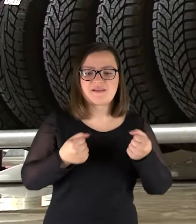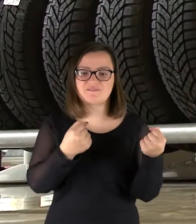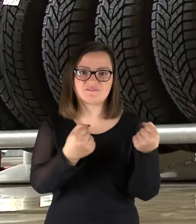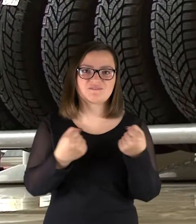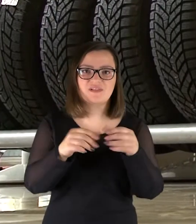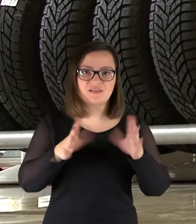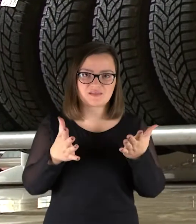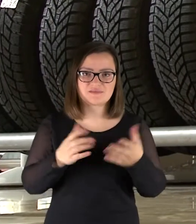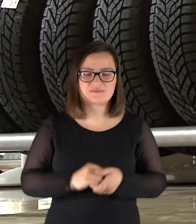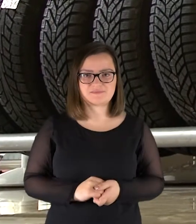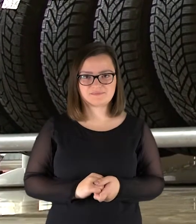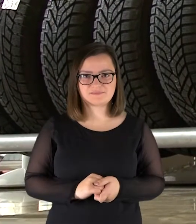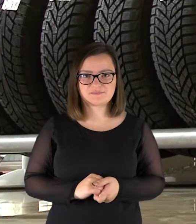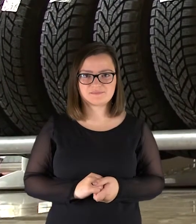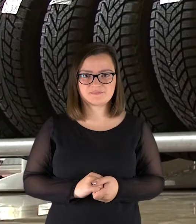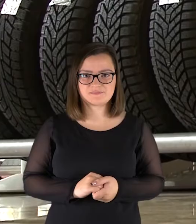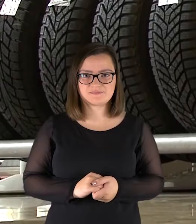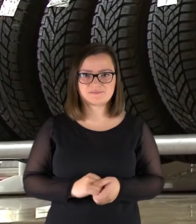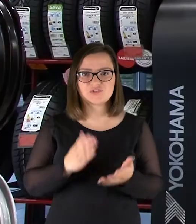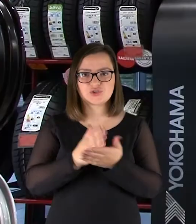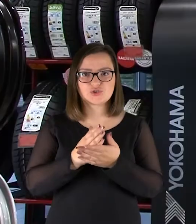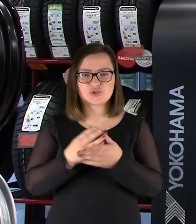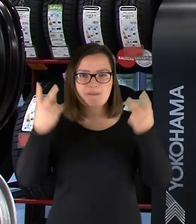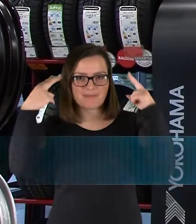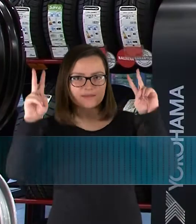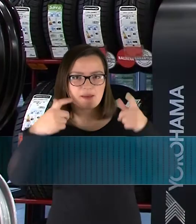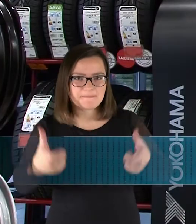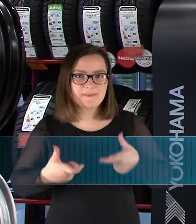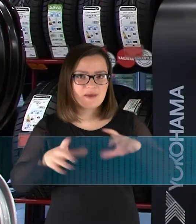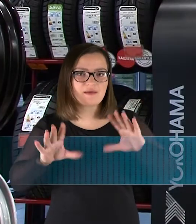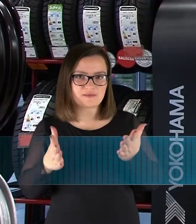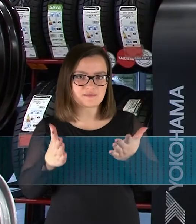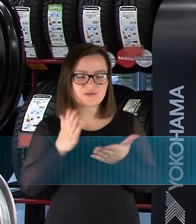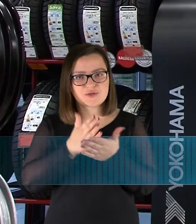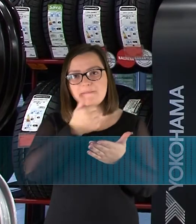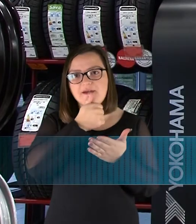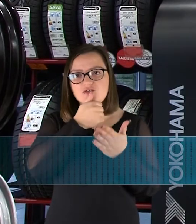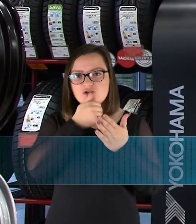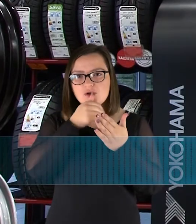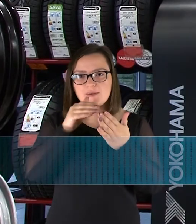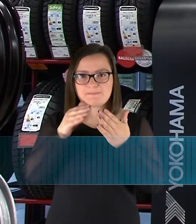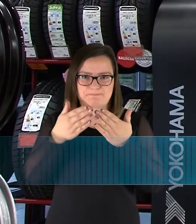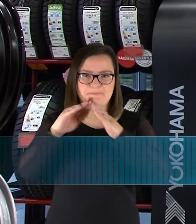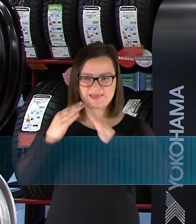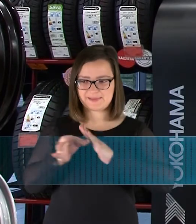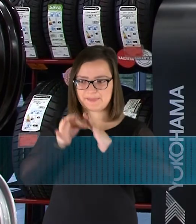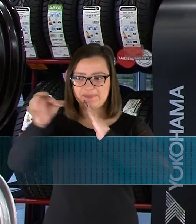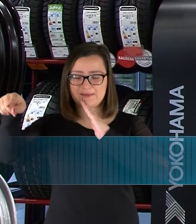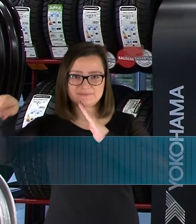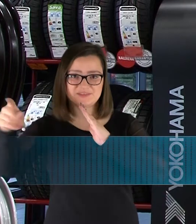metais vis rečiau yra perkamos digliuotos padangos. Yra populiarios tarptų žmonių, kurie daugiau gyvena užmestyje,